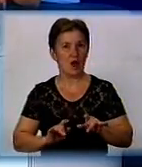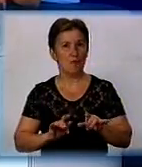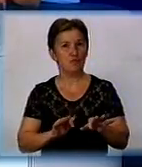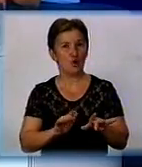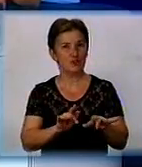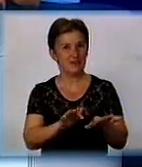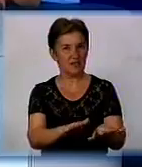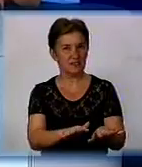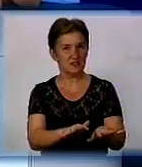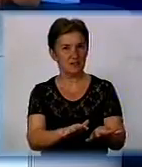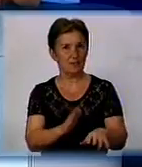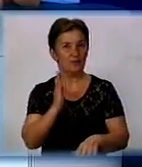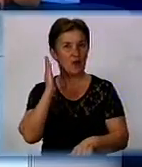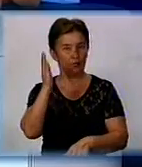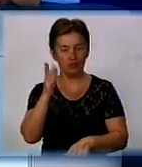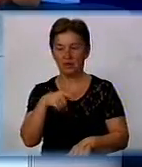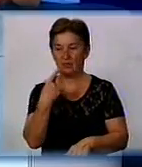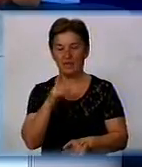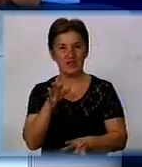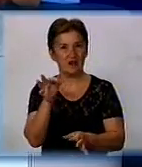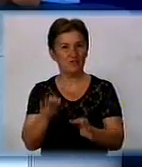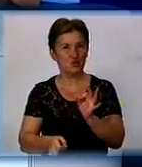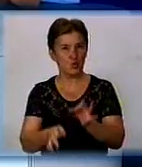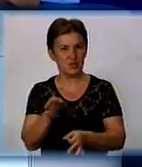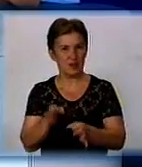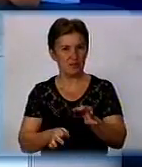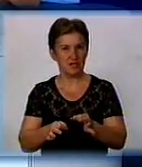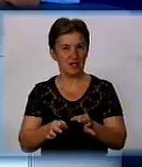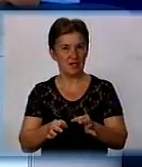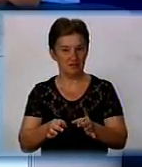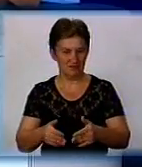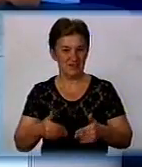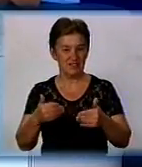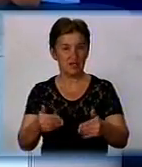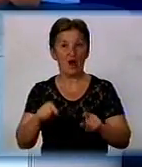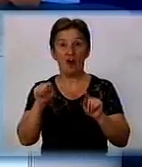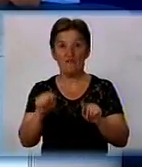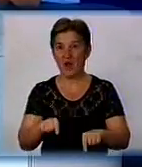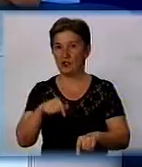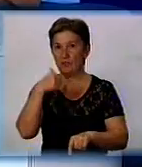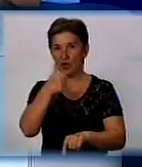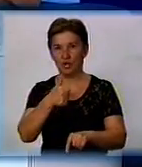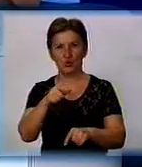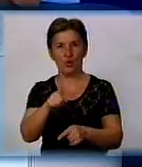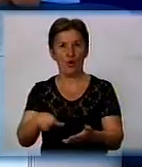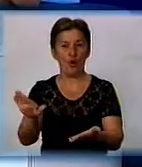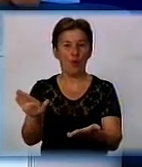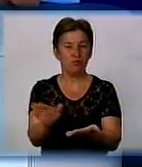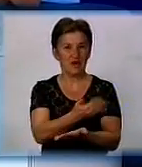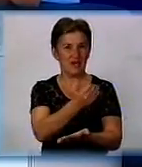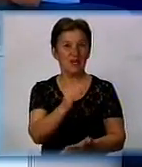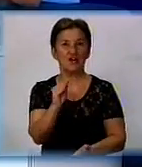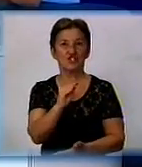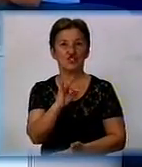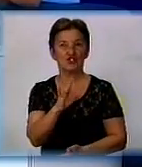судебні інстанції. І в цьому році ми вбрали цього Константина Живага,